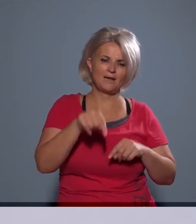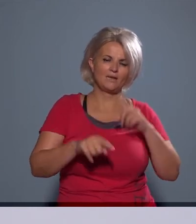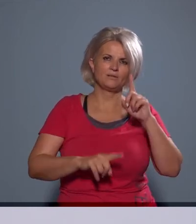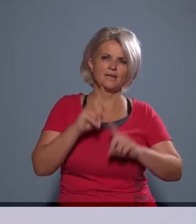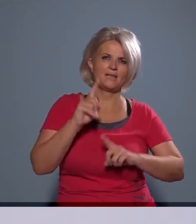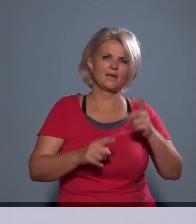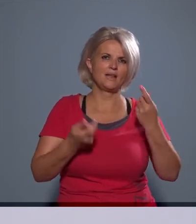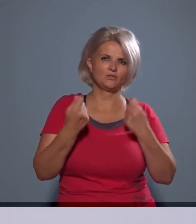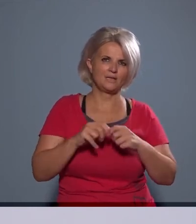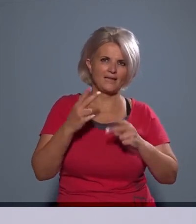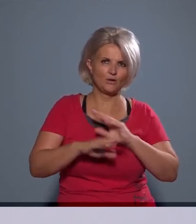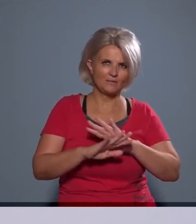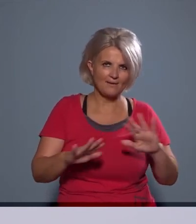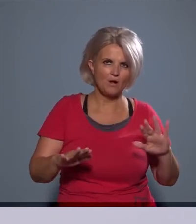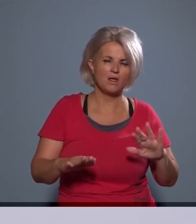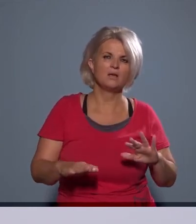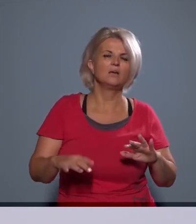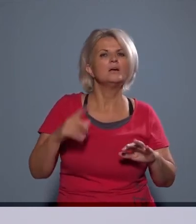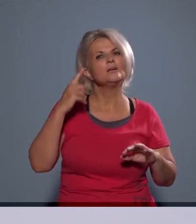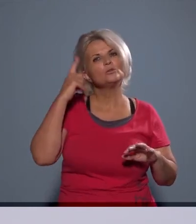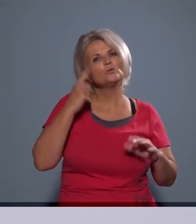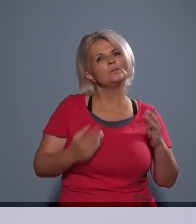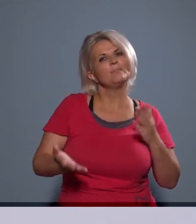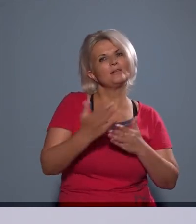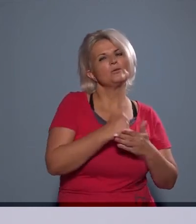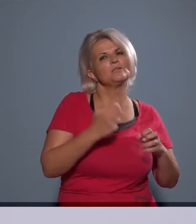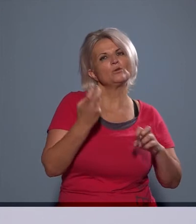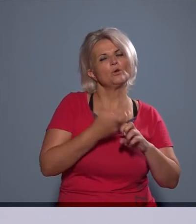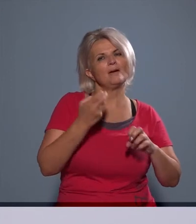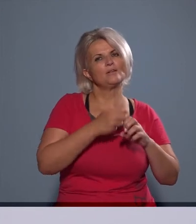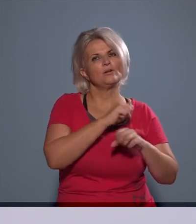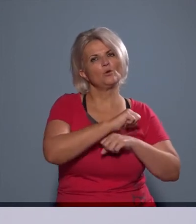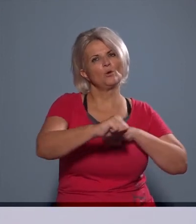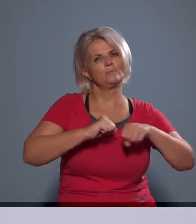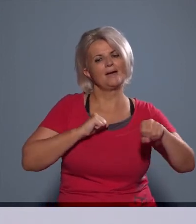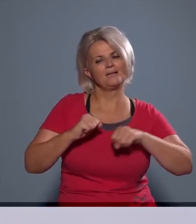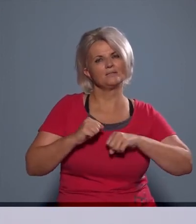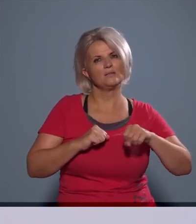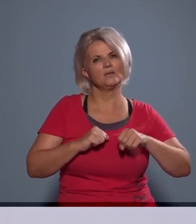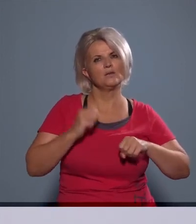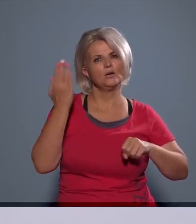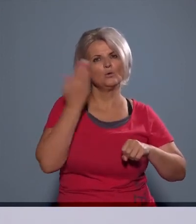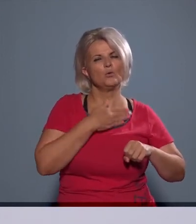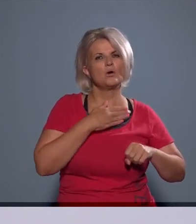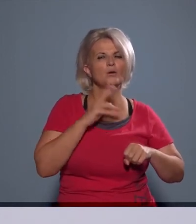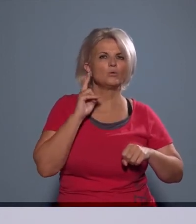lezárultával, hogy meg tudott győződni arról a kőbányai önkormányzat, hogy amikor a Hungarokontroll ZRT három évvel ezelőtt azt